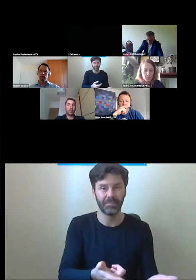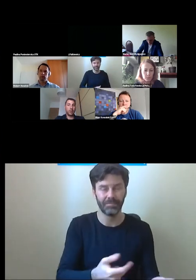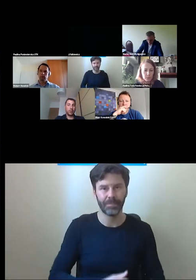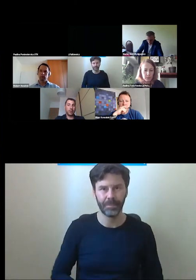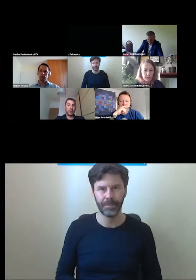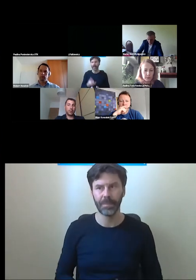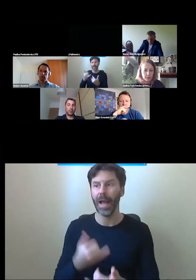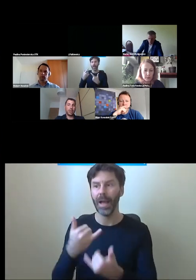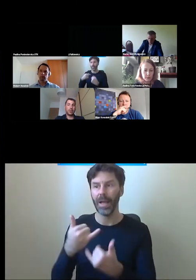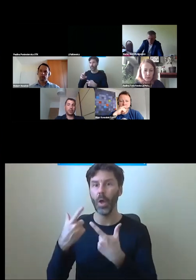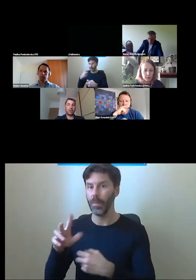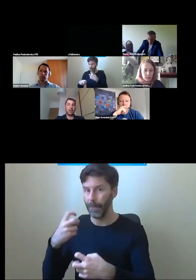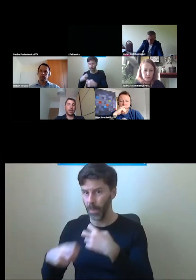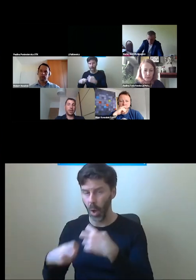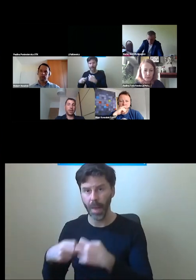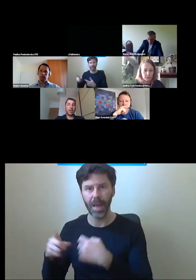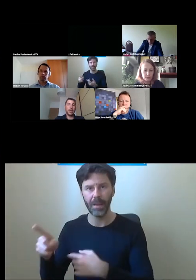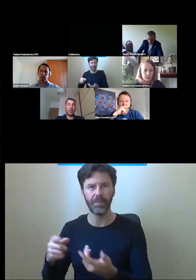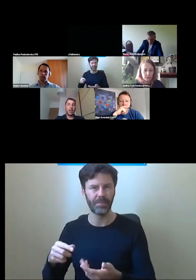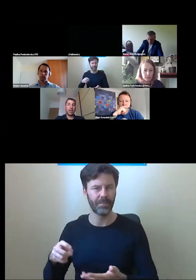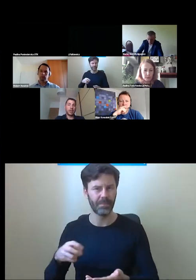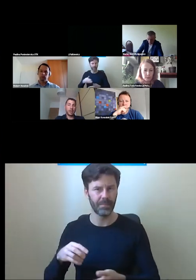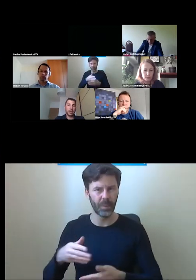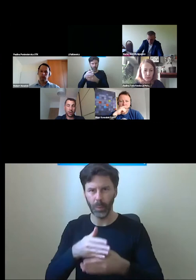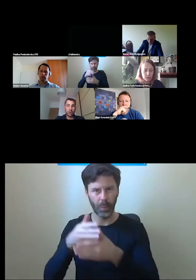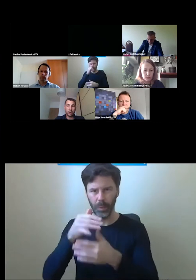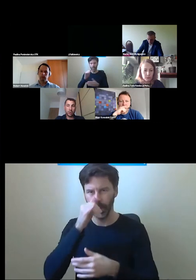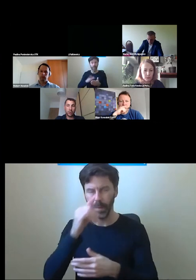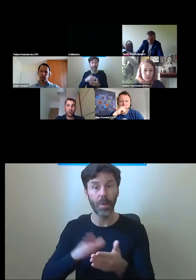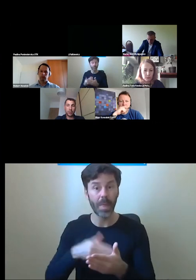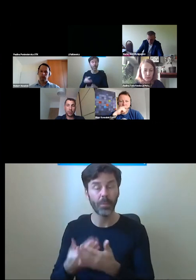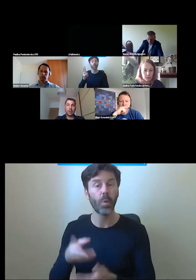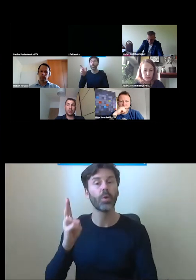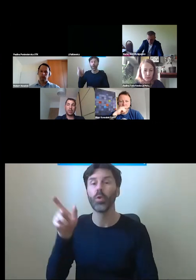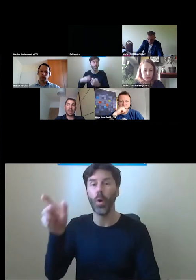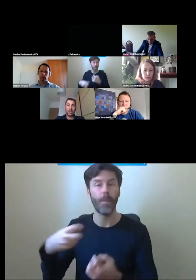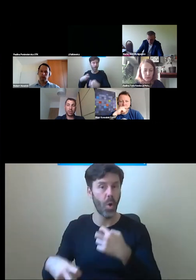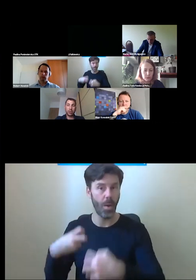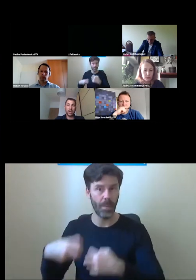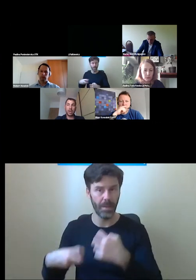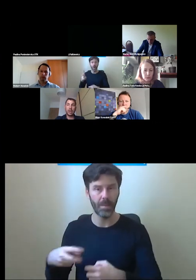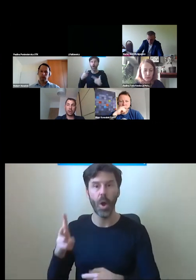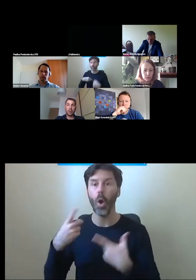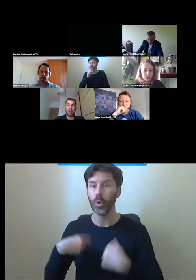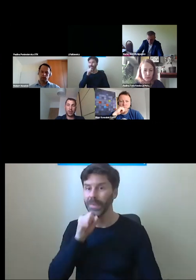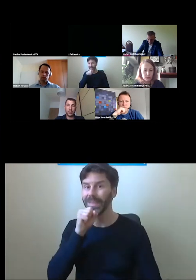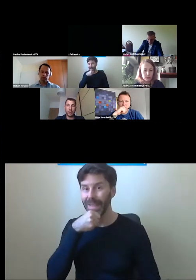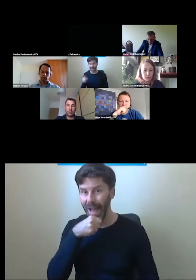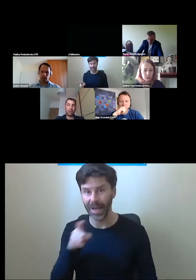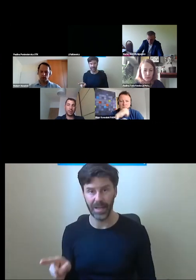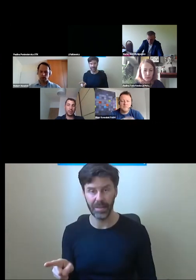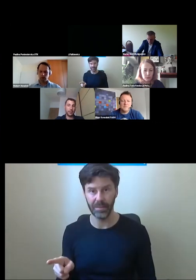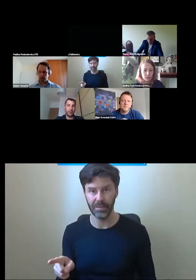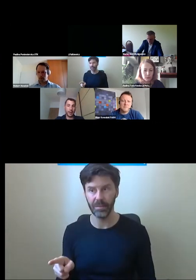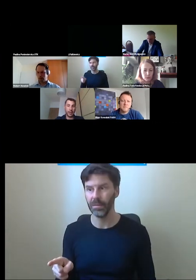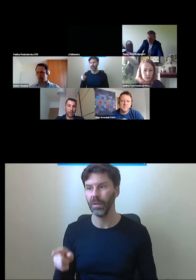innych osób, które mają problemy z poruszaniem się po schodach, jak na przykład osób starszych, dla których problemem